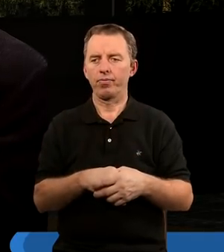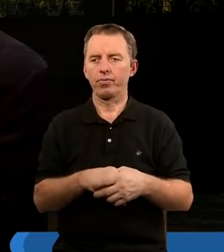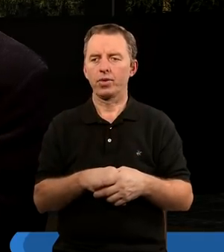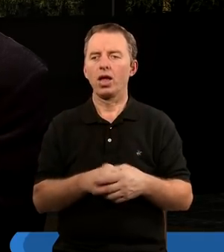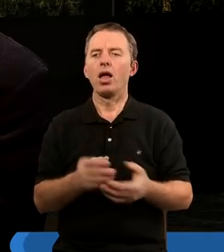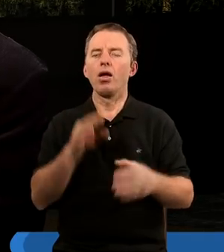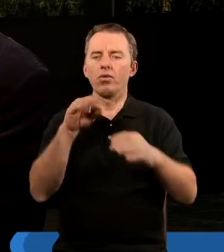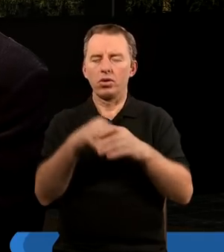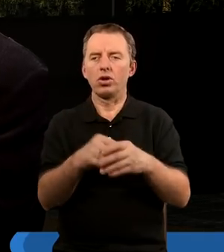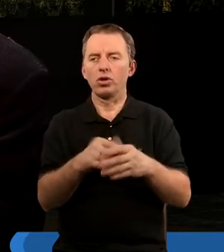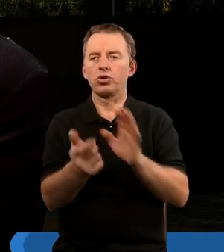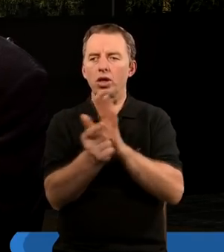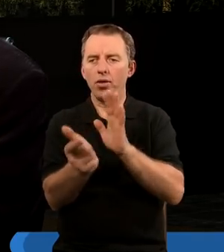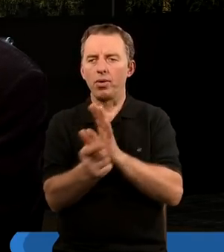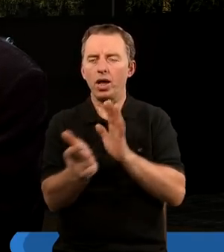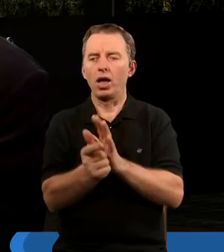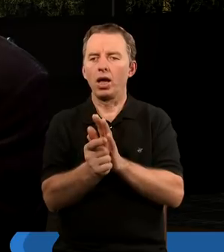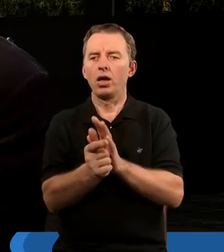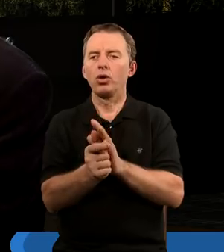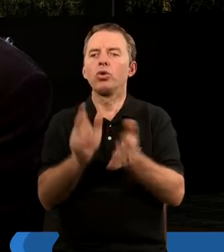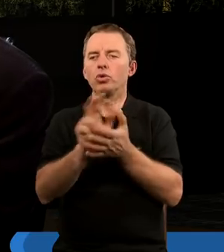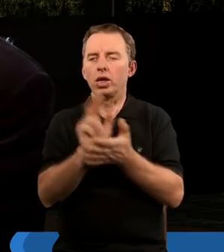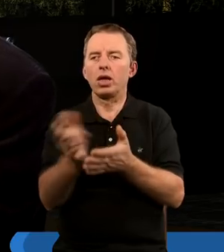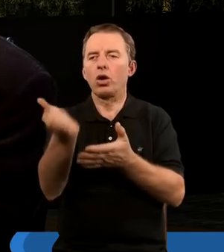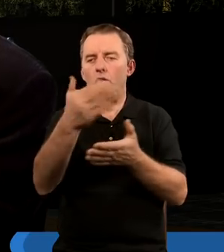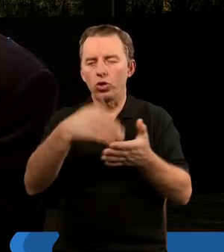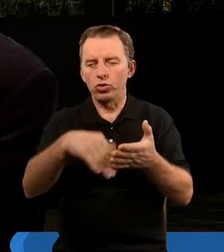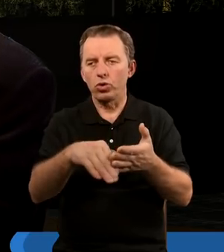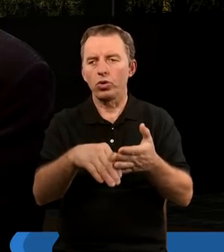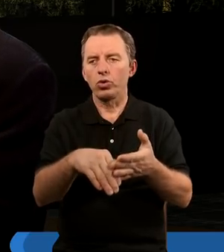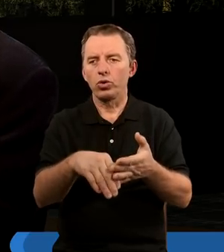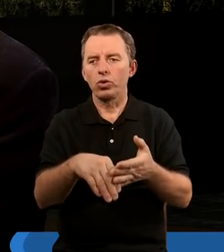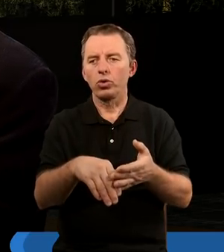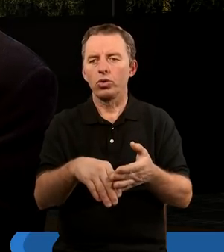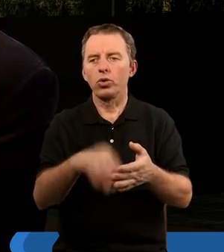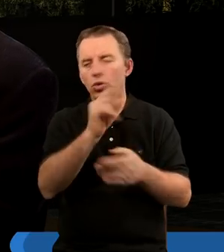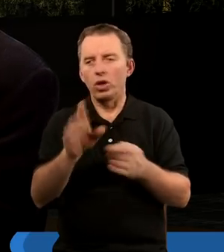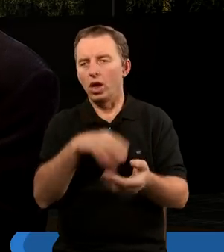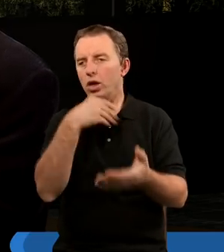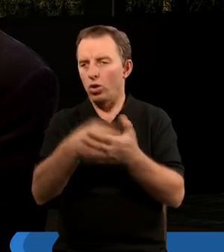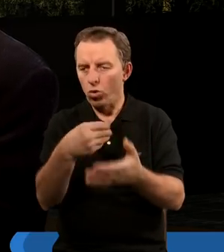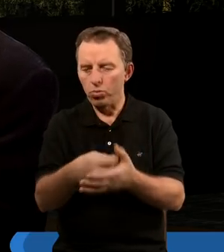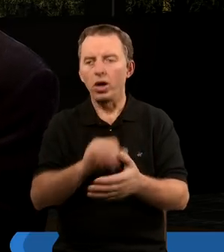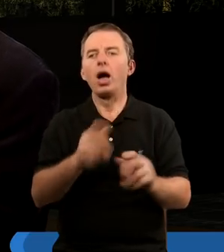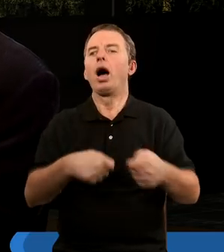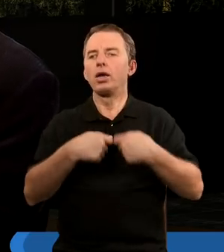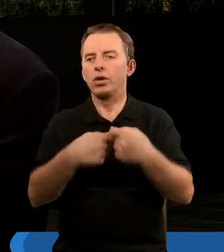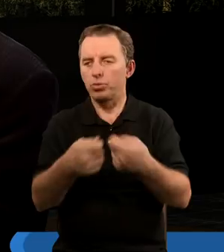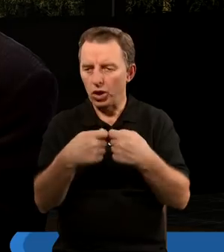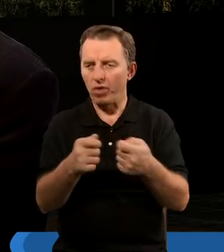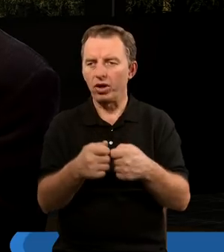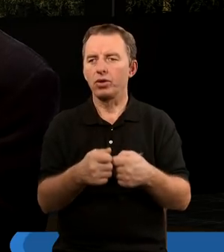padł na siedemnasty wiersz tego trzynastego rozdziału. Nikt nie może ani kupować, ani